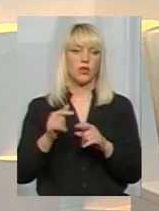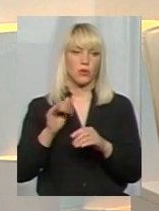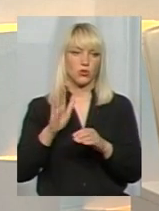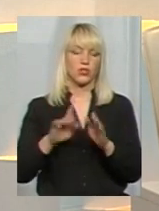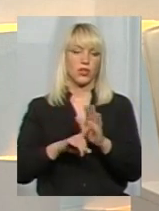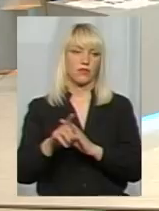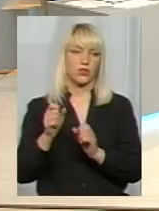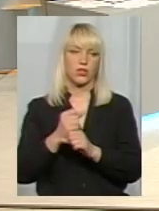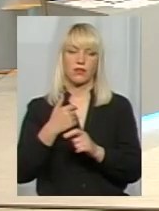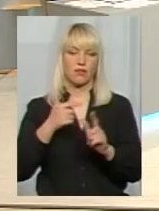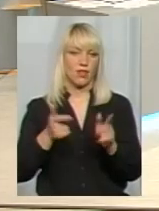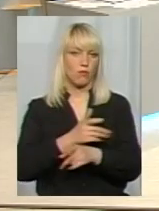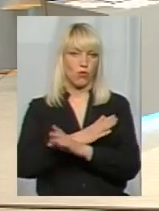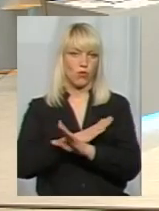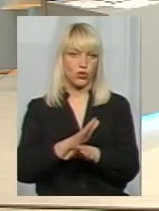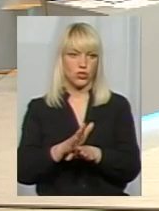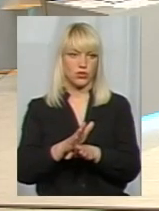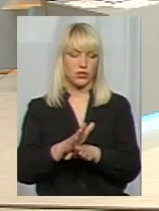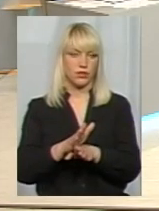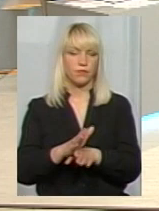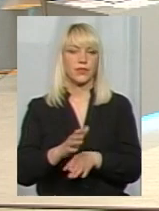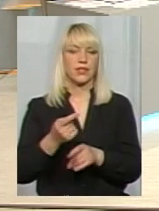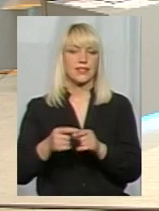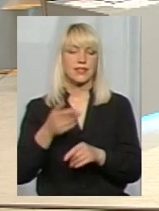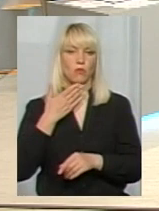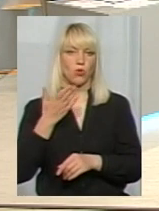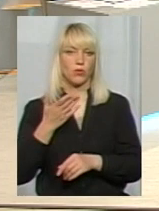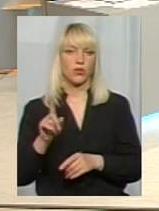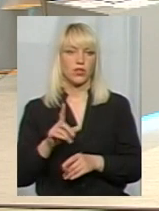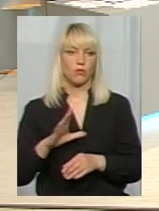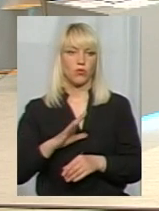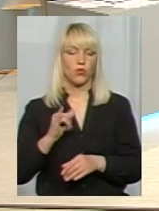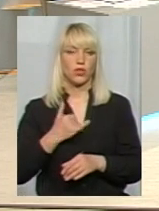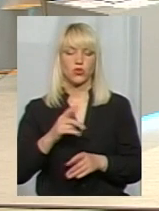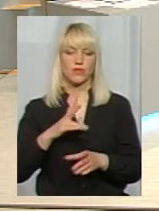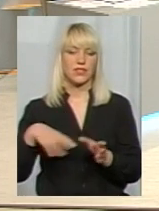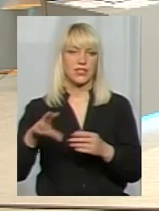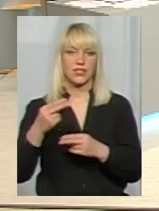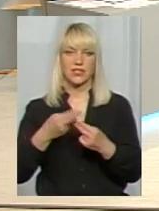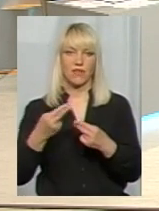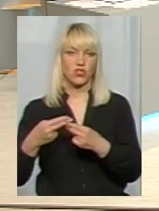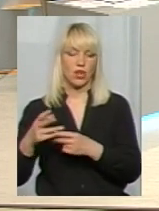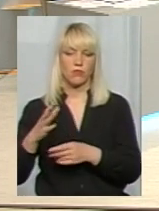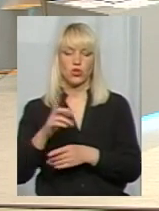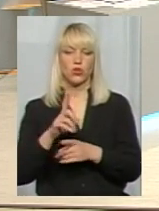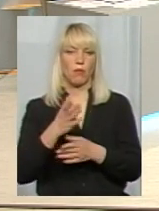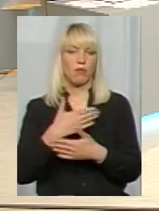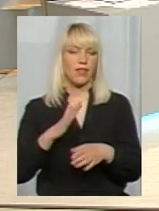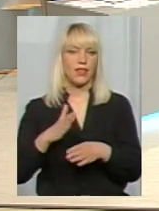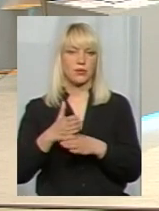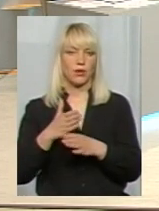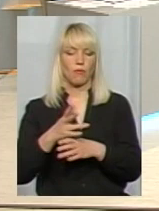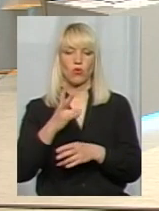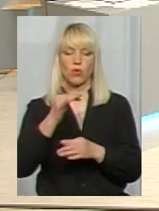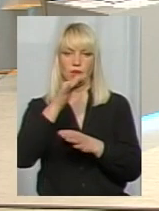Тому я не погоджуся із тим коментарем, який був, що нас всі заважають, ні, ми сприяємо, але не